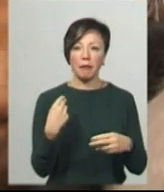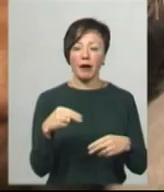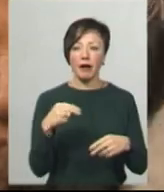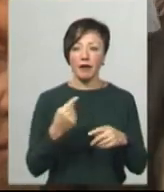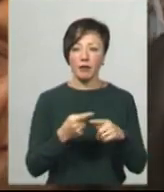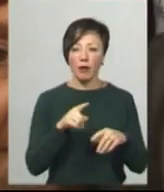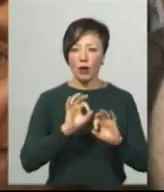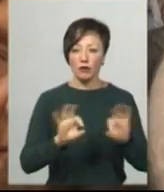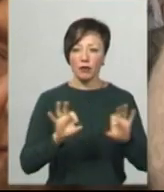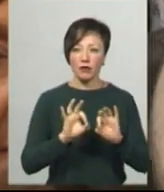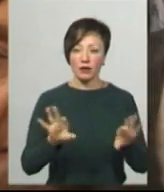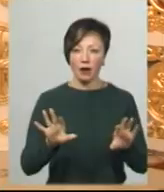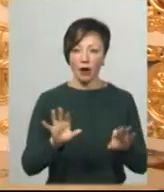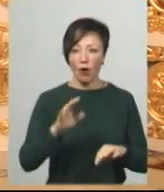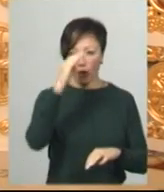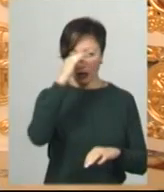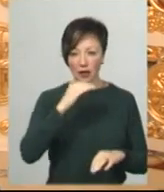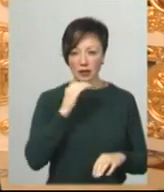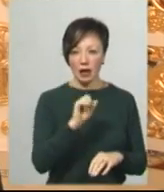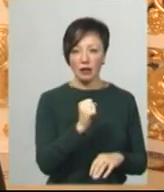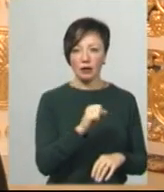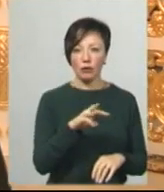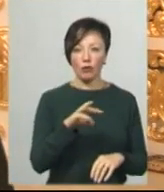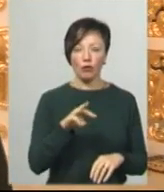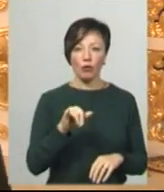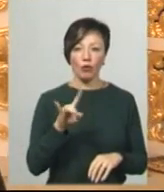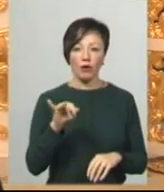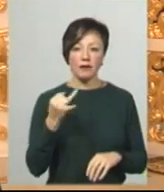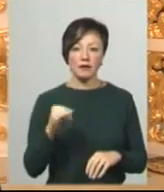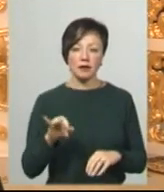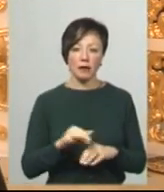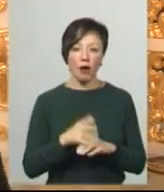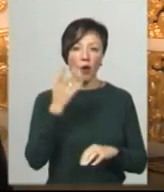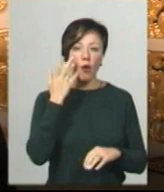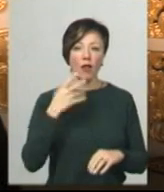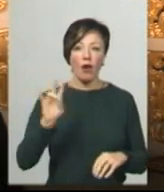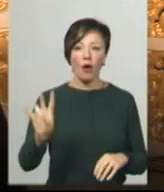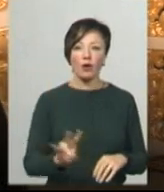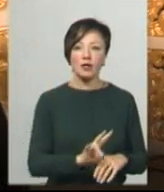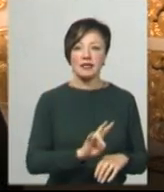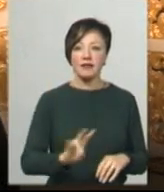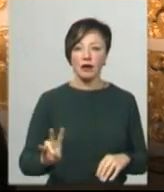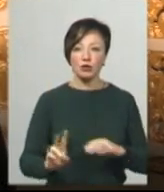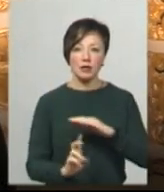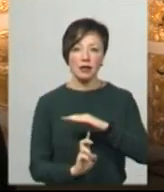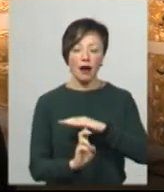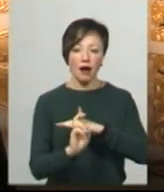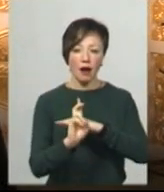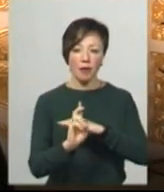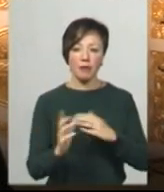району метрофорний протиєрей отець Андрій Муравський. Коли освячується храм, тим більше храм, який